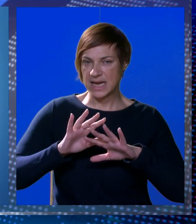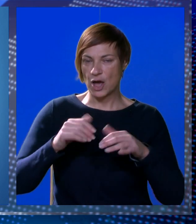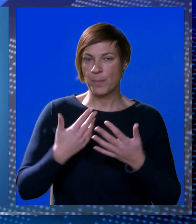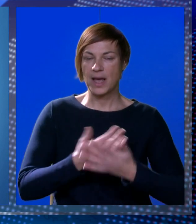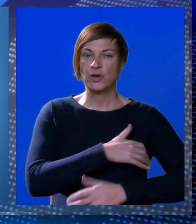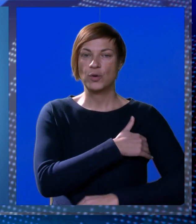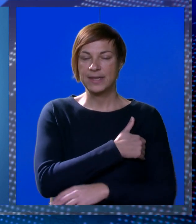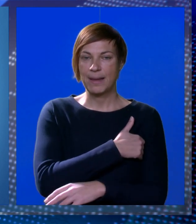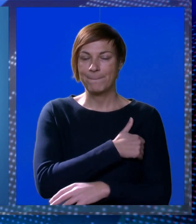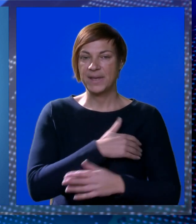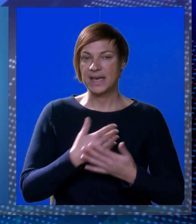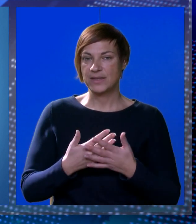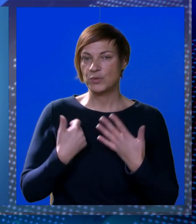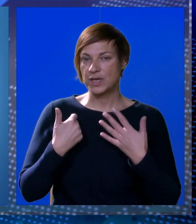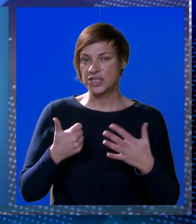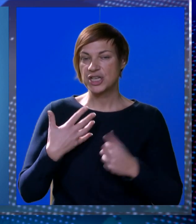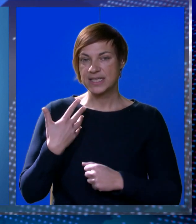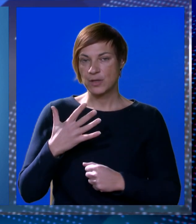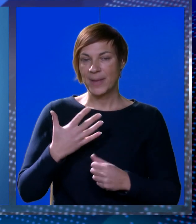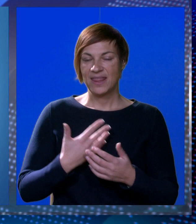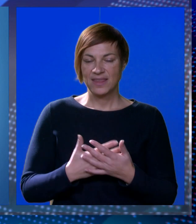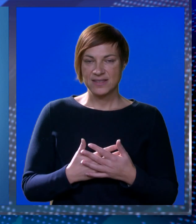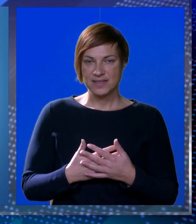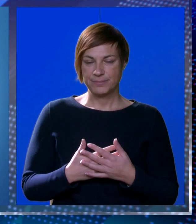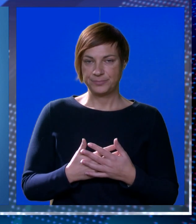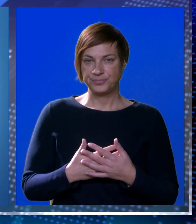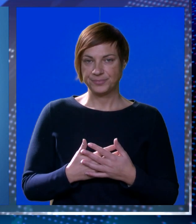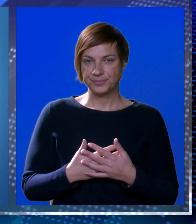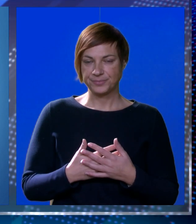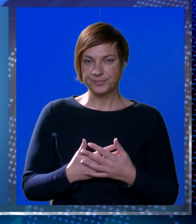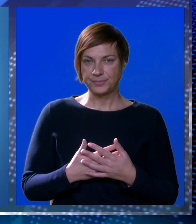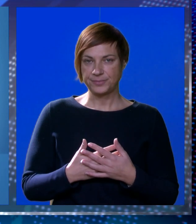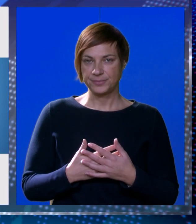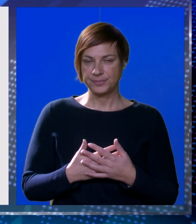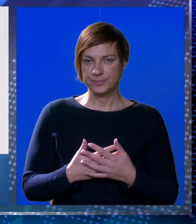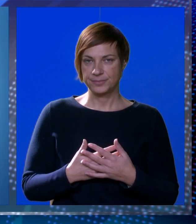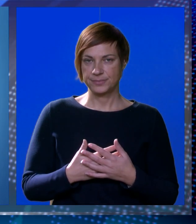slabu naoblaku. Temperatura zraka kreta će se od 6 do 15 cjelzivih stupnjeva.